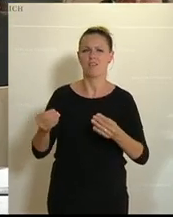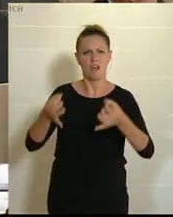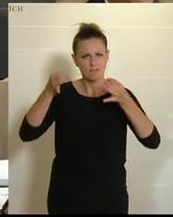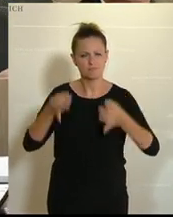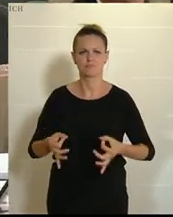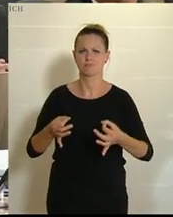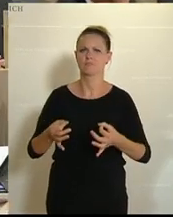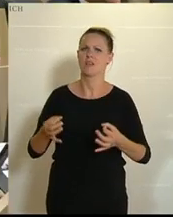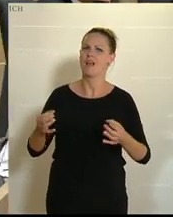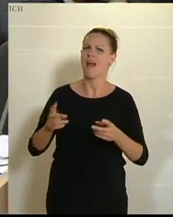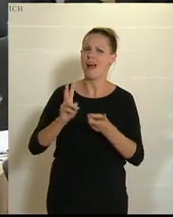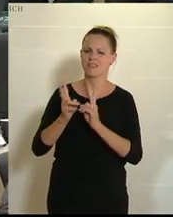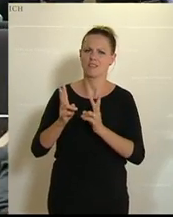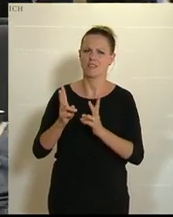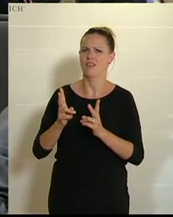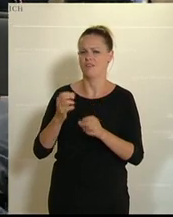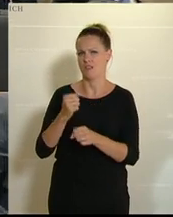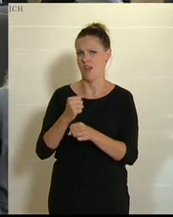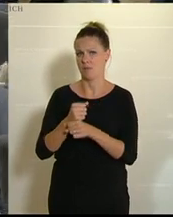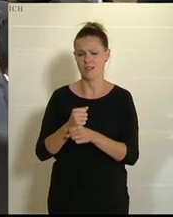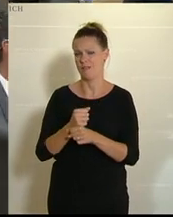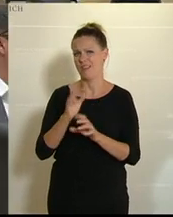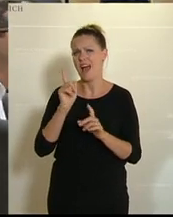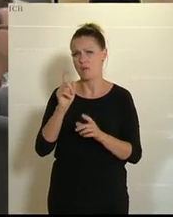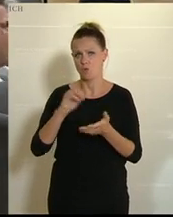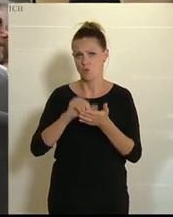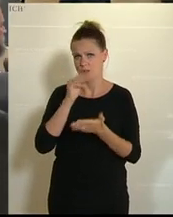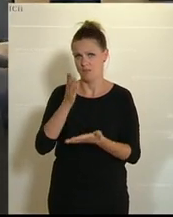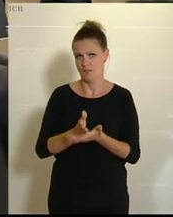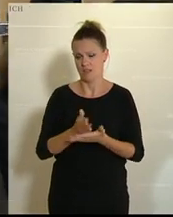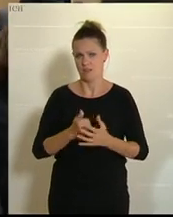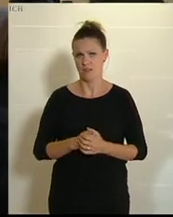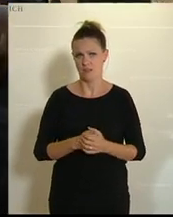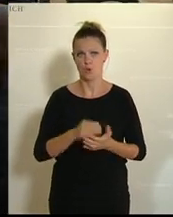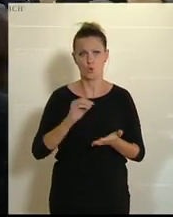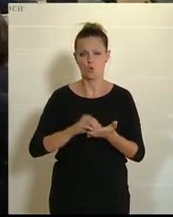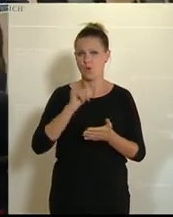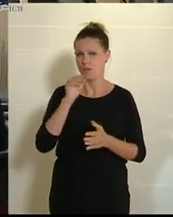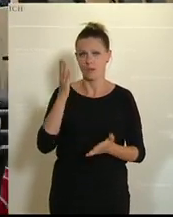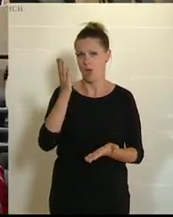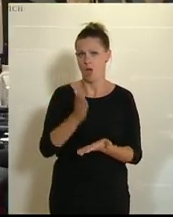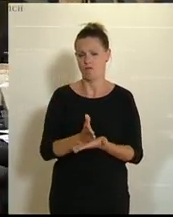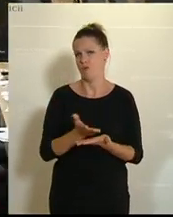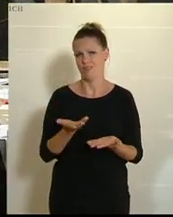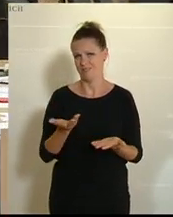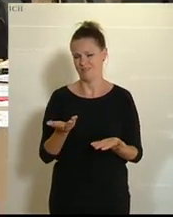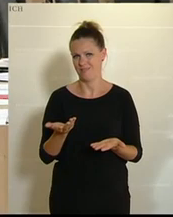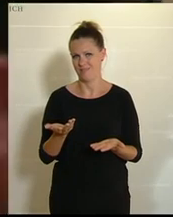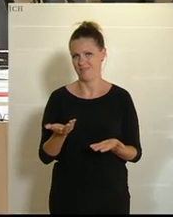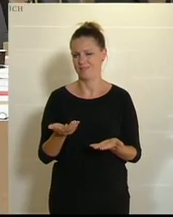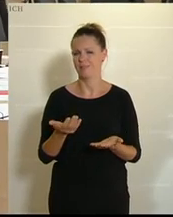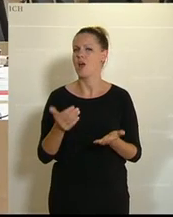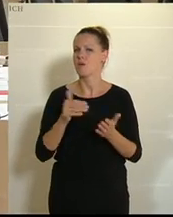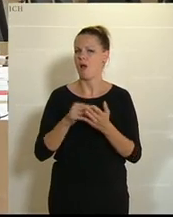zu arbeiten. Aber wir sind noch nicht fertig. Wir dürfen hier noch nicht aufhören. Wir werden weiter das